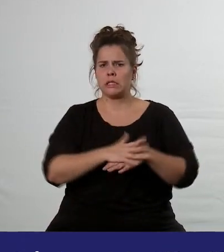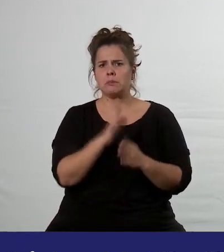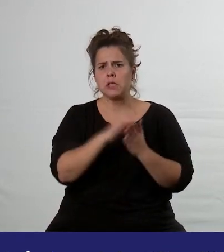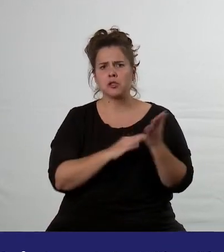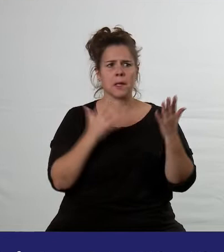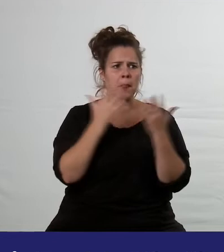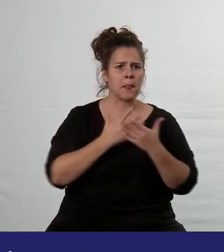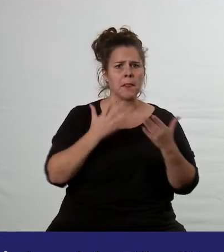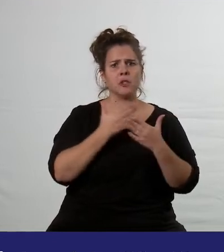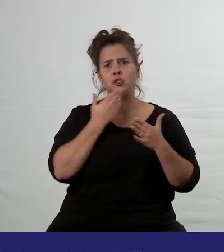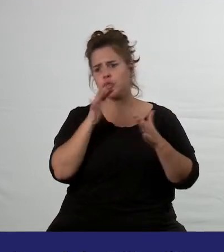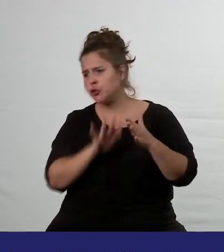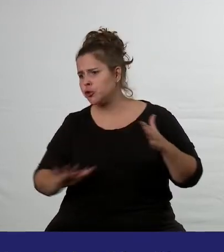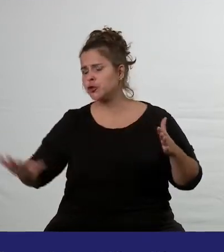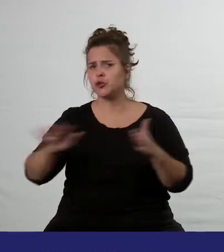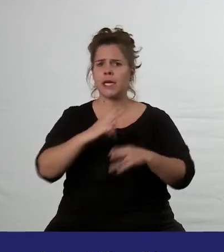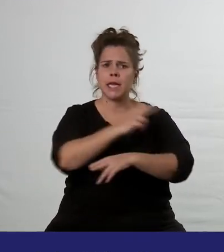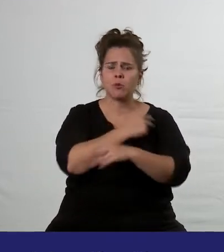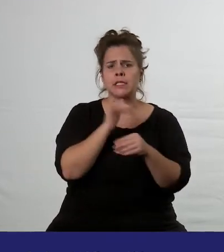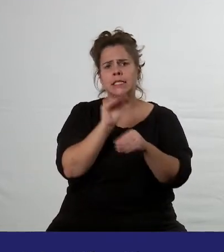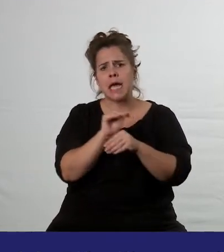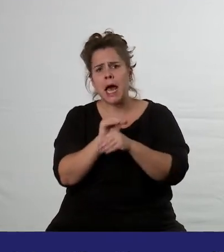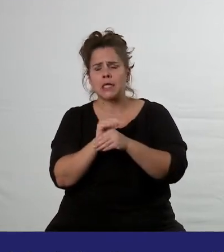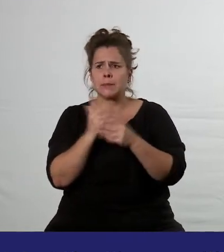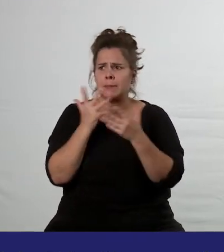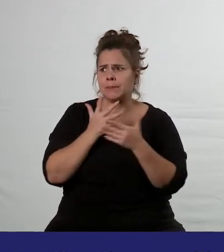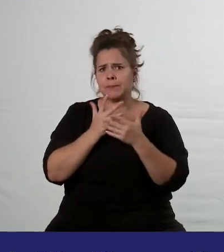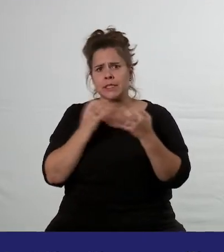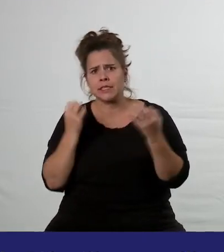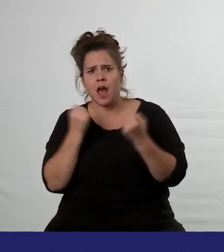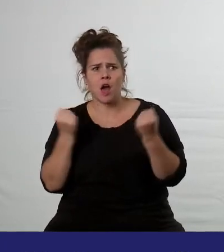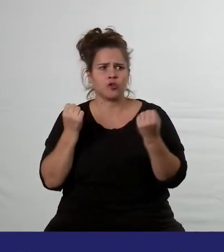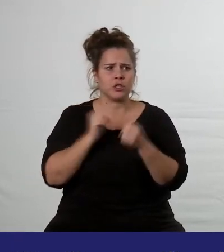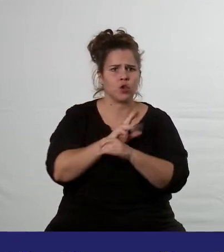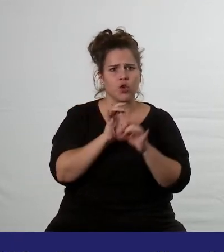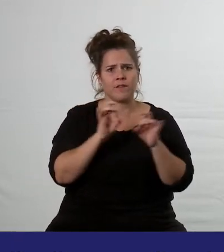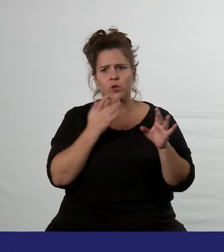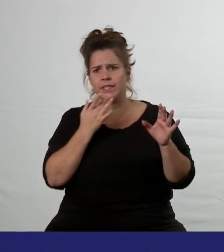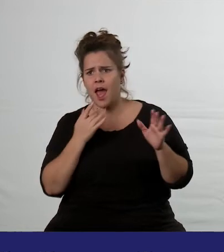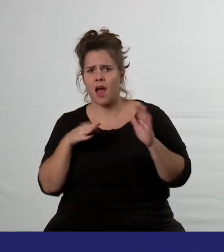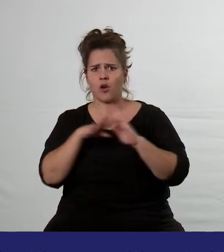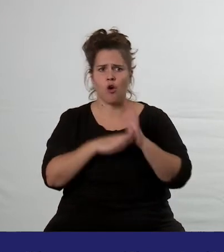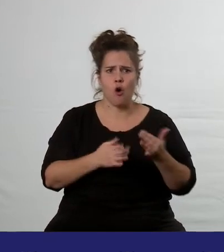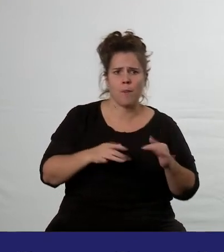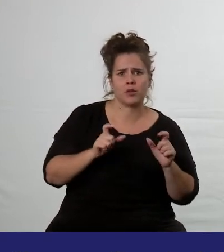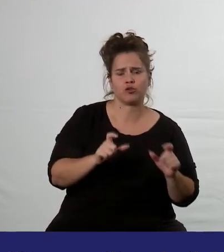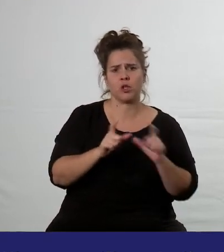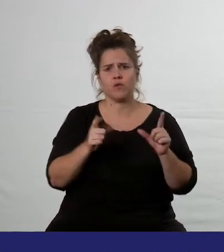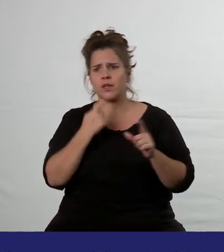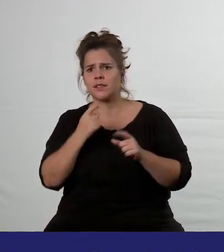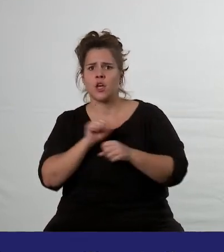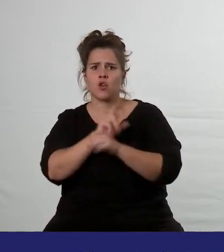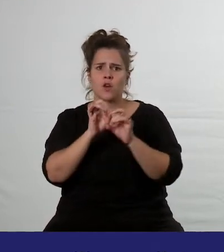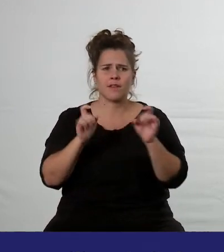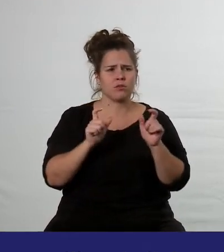Nemocnice po celé republice teprve hledaly řešení úplně nové situace a nejlepší opatření pro zabránění rychlého